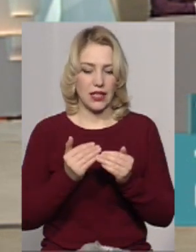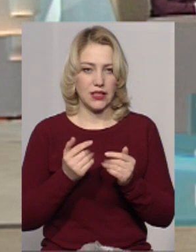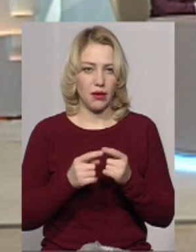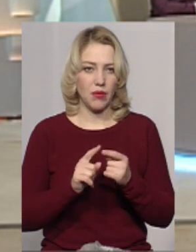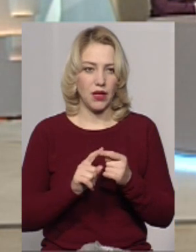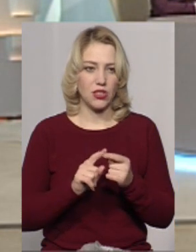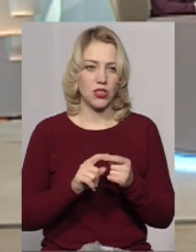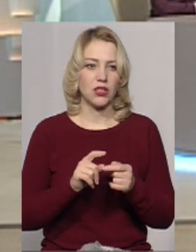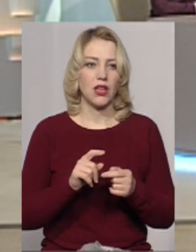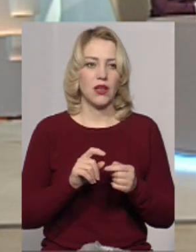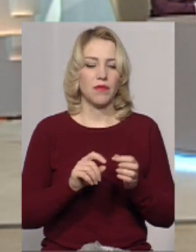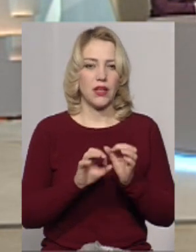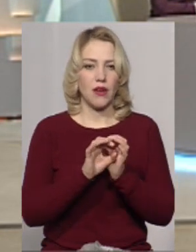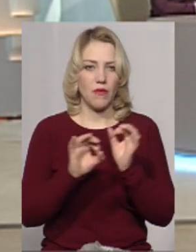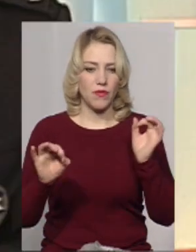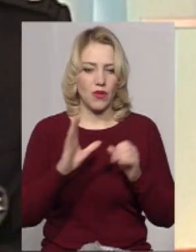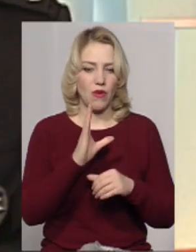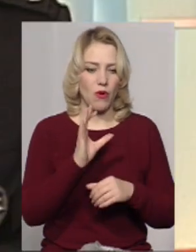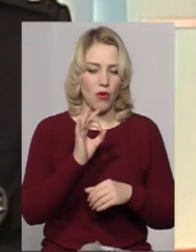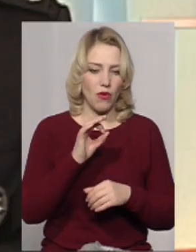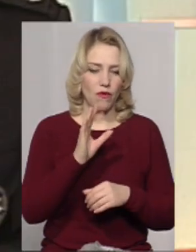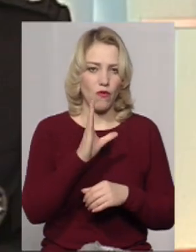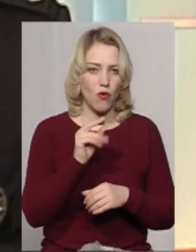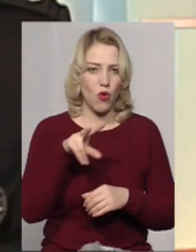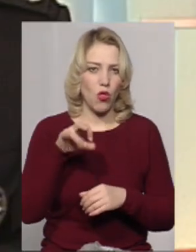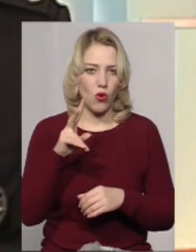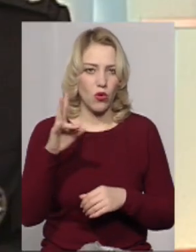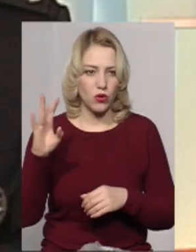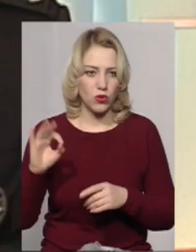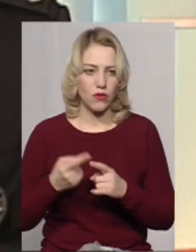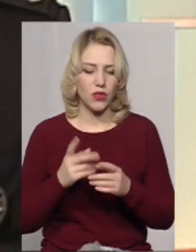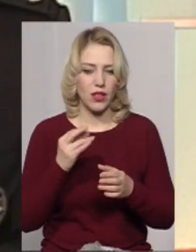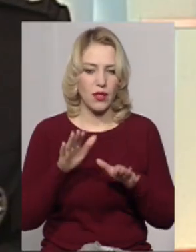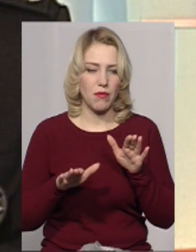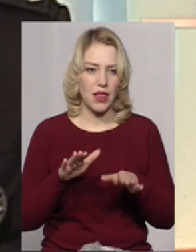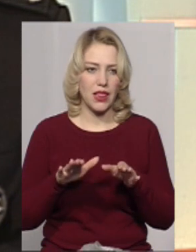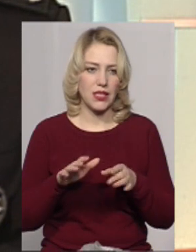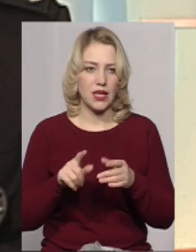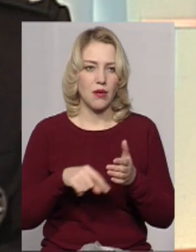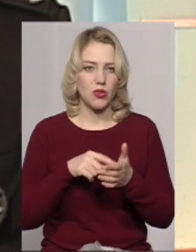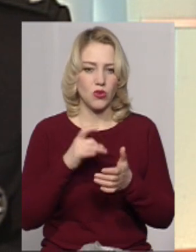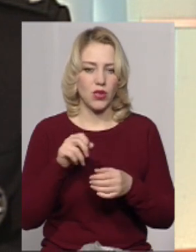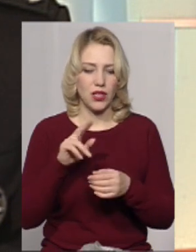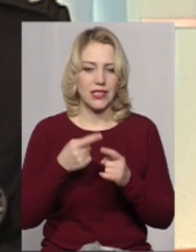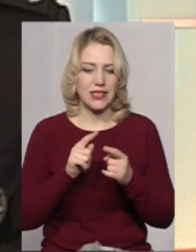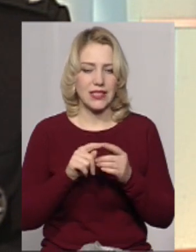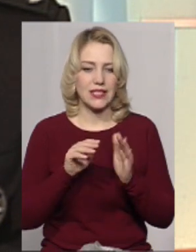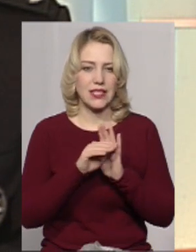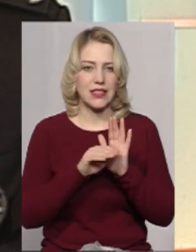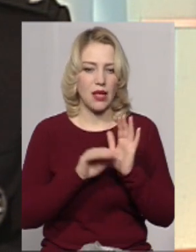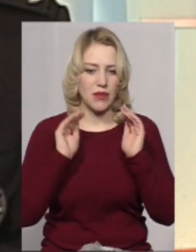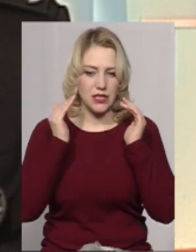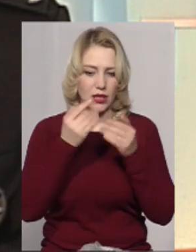волоконно-оптична лінія зв'язку, яка побудована, і вона є на балансі виконавчих органів міської ради, тому це закрита система, і доступ до